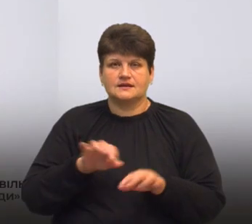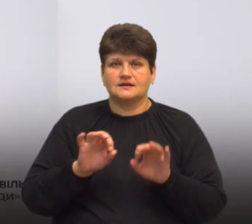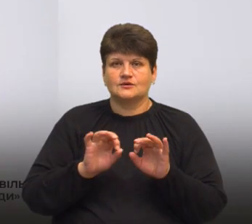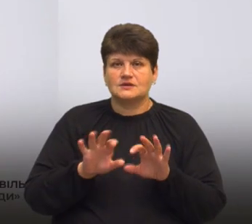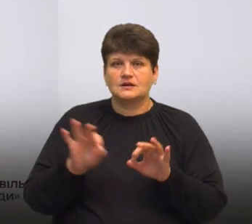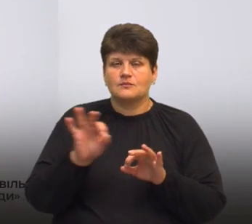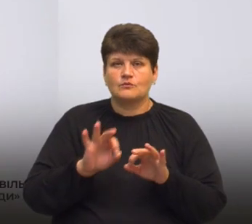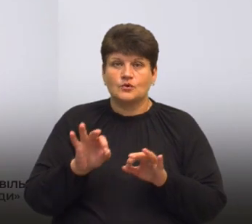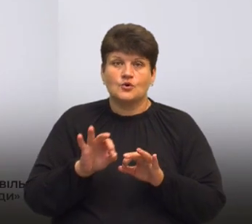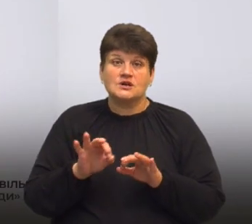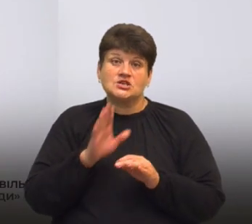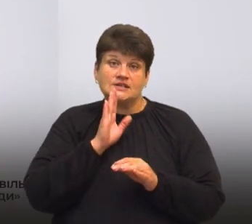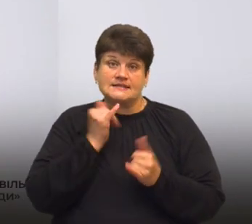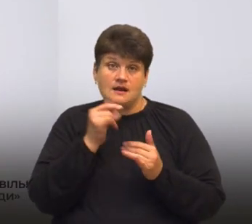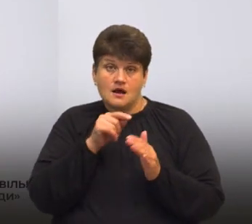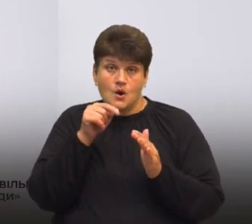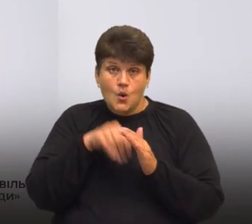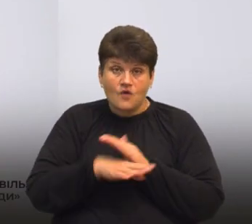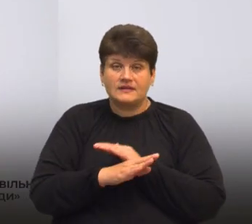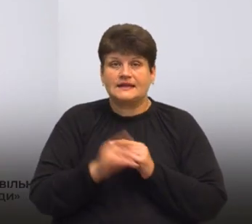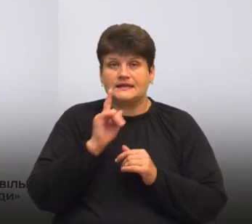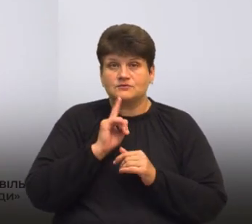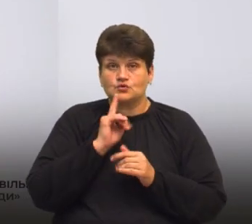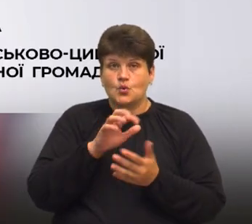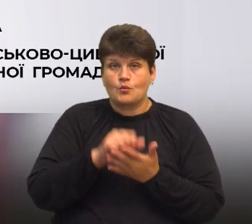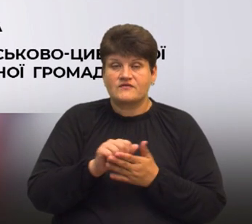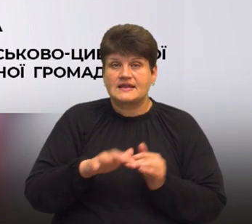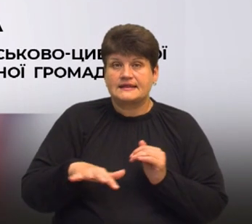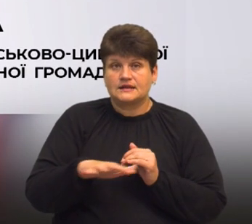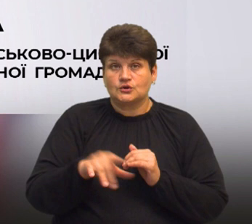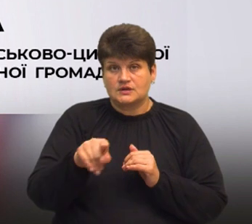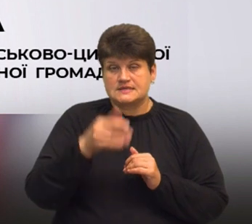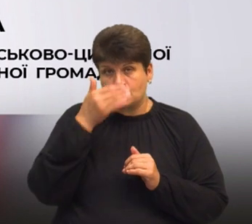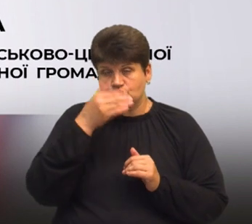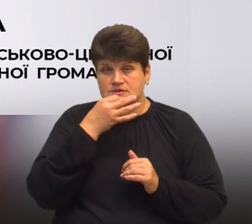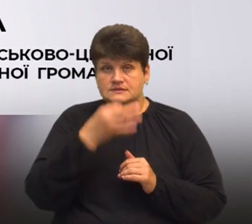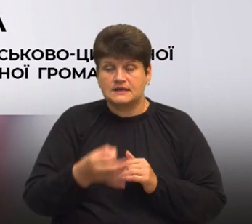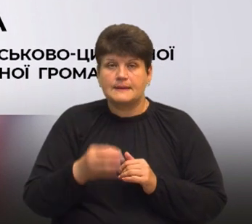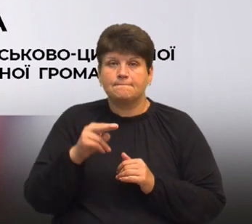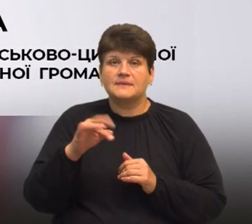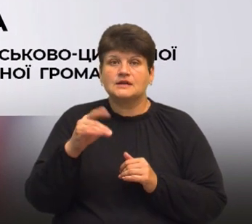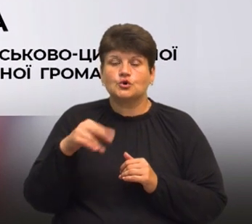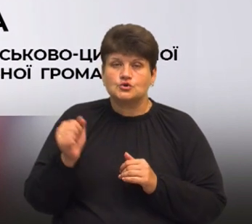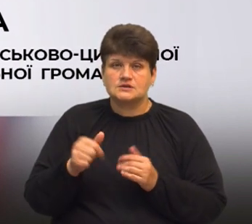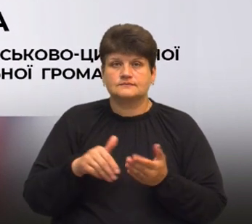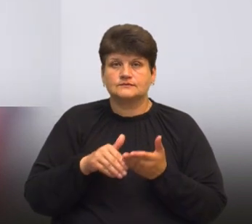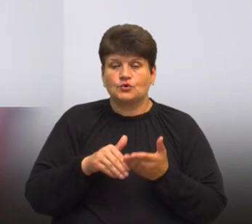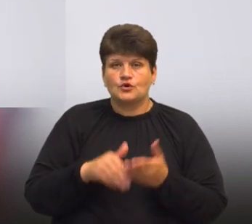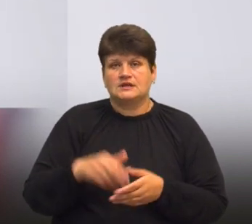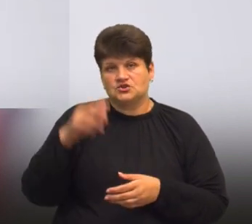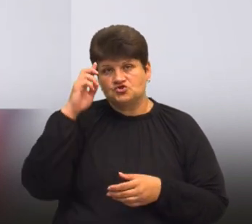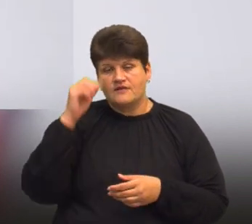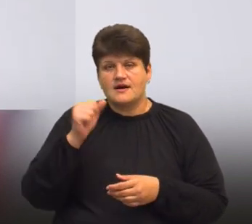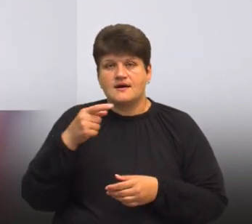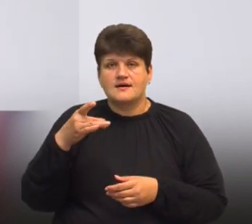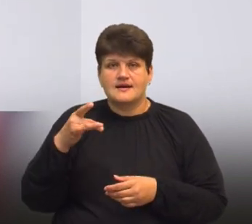військ. Зараз жінка переховується на тимчасово окупованій території. Їй заочно повідомили про підозру за пособництво державі-агресору. Санкція